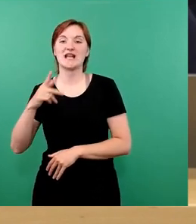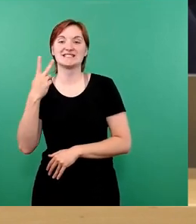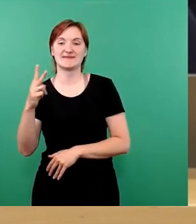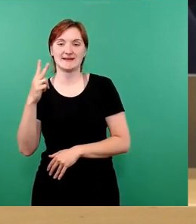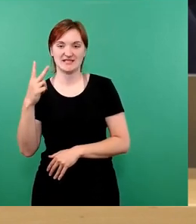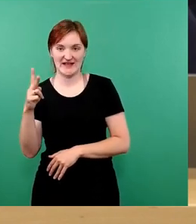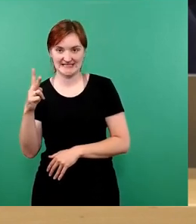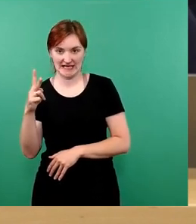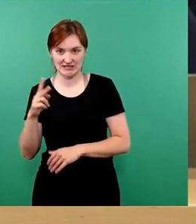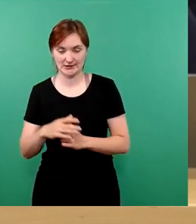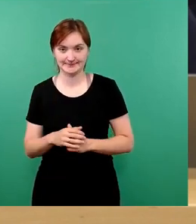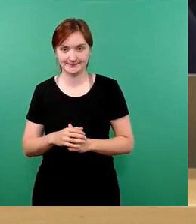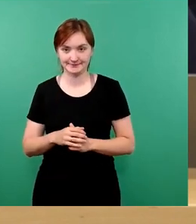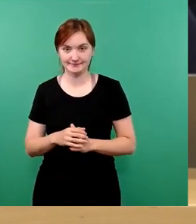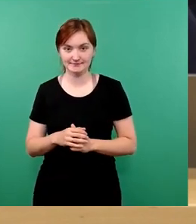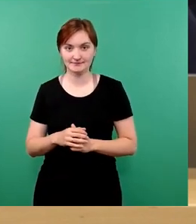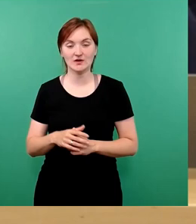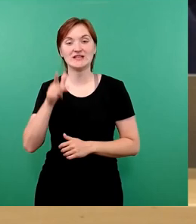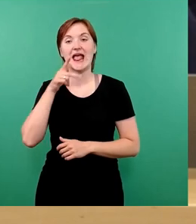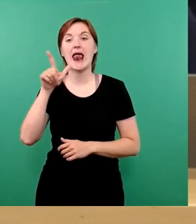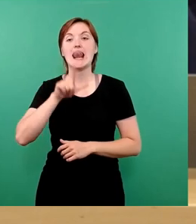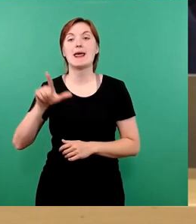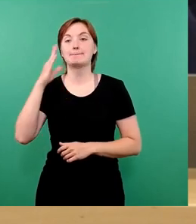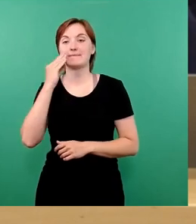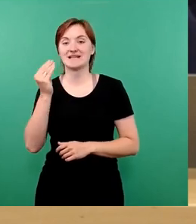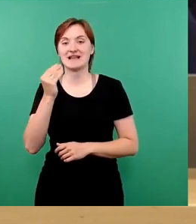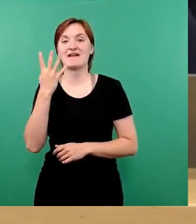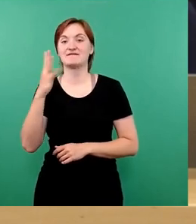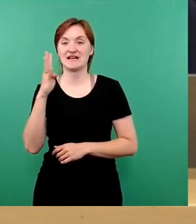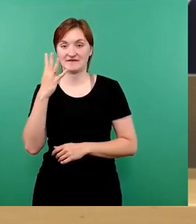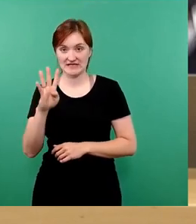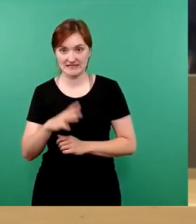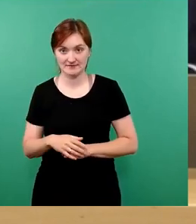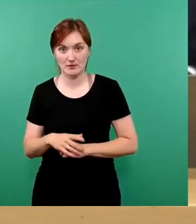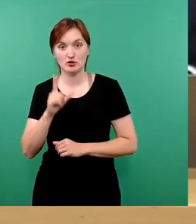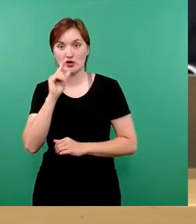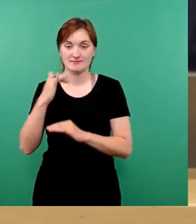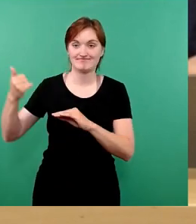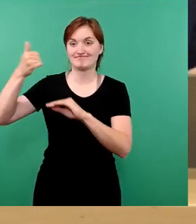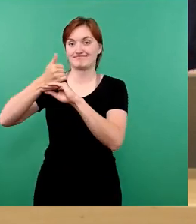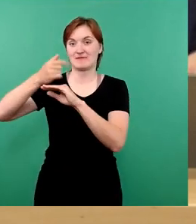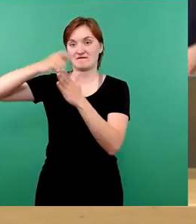und Herr Lippmann hat exakt 44 erreicht und ist damit gewählt.